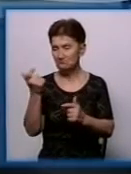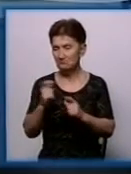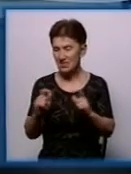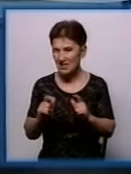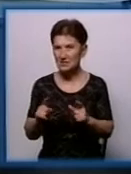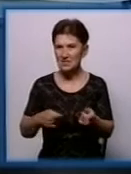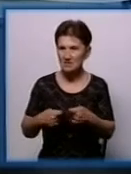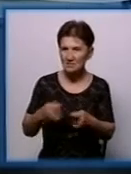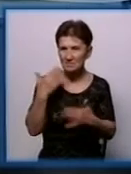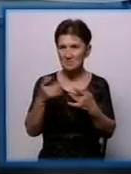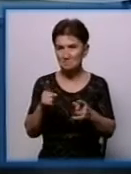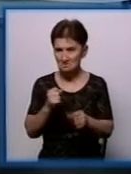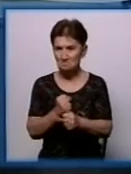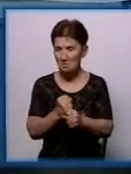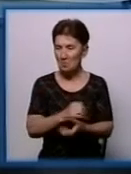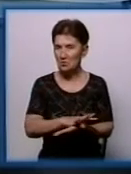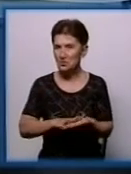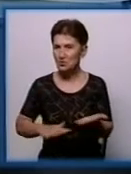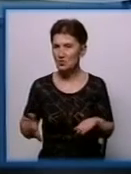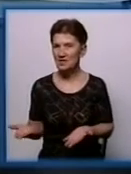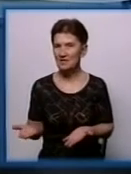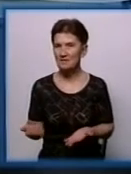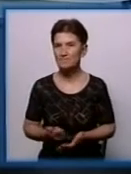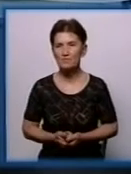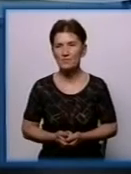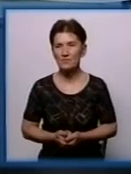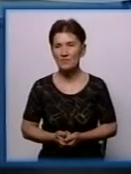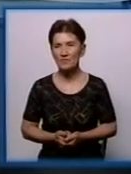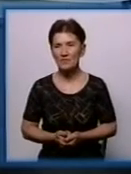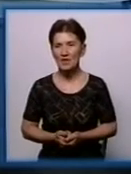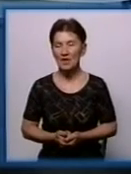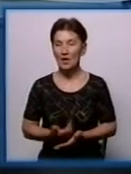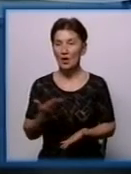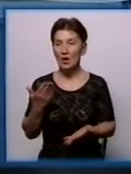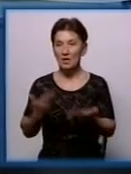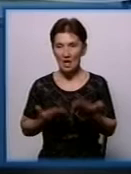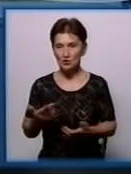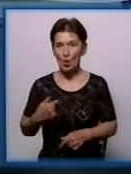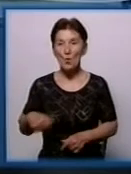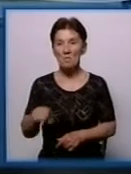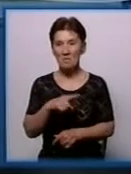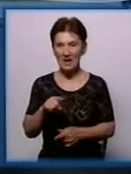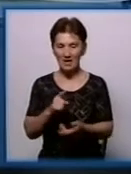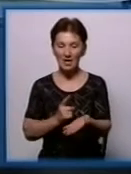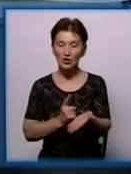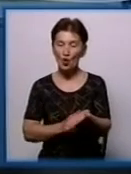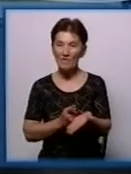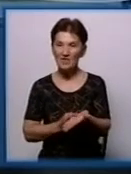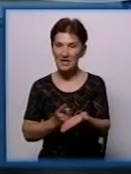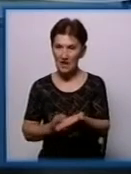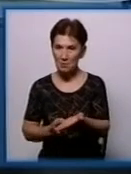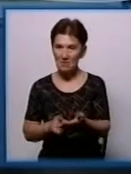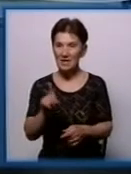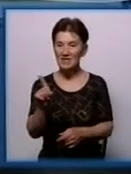Ми можемо відповісти одним словом «власник»? Так, якщо ми доведемо ті недоліки, що вони відповідають